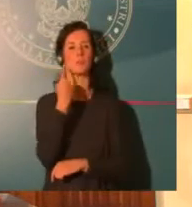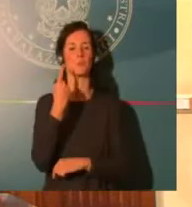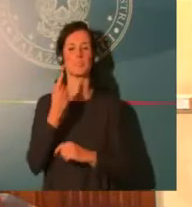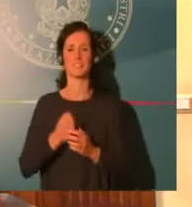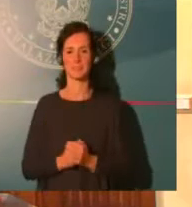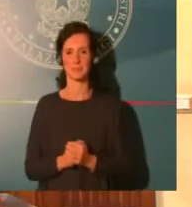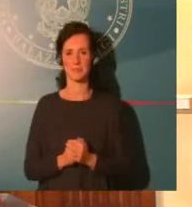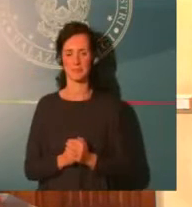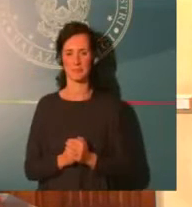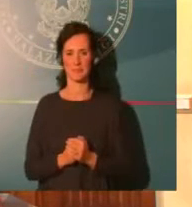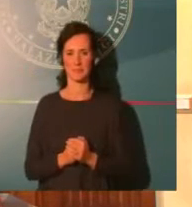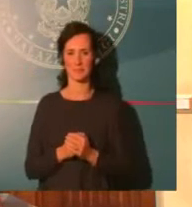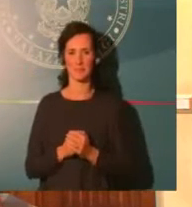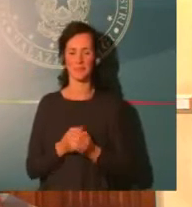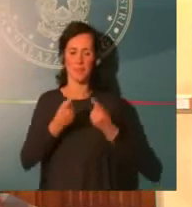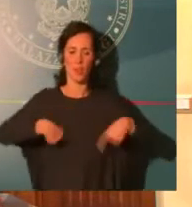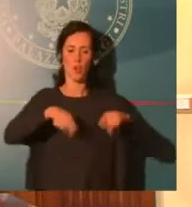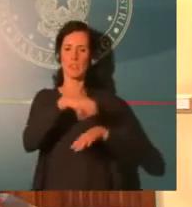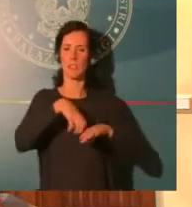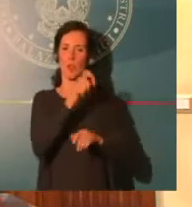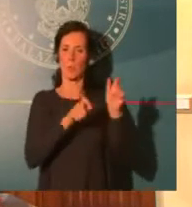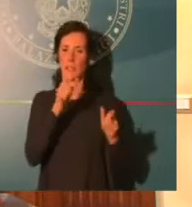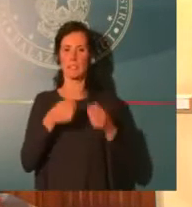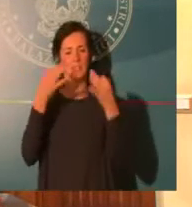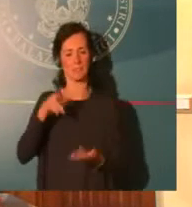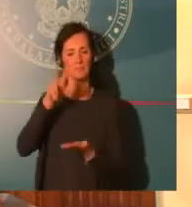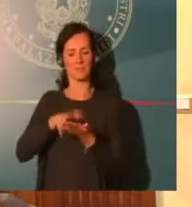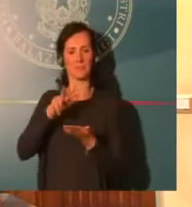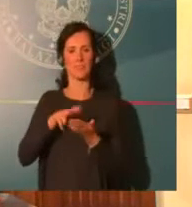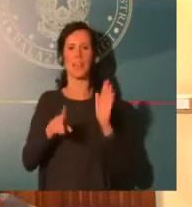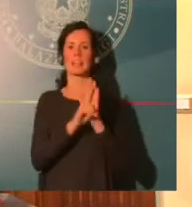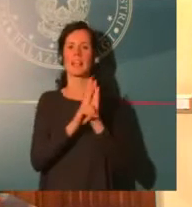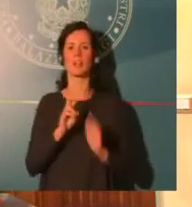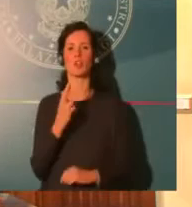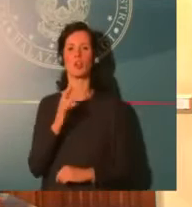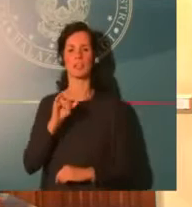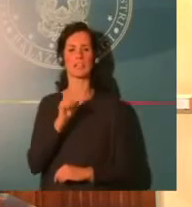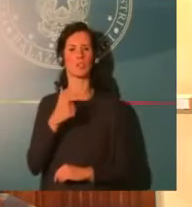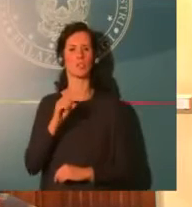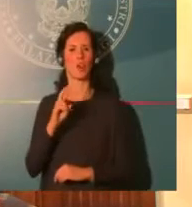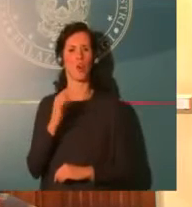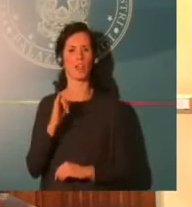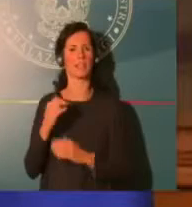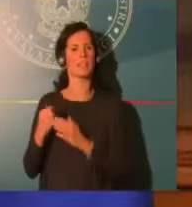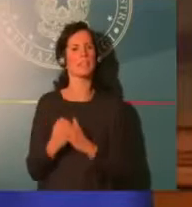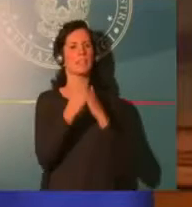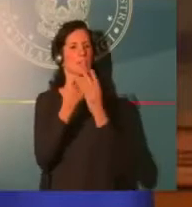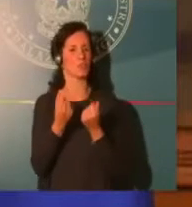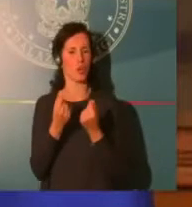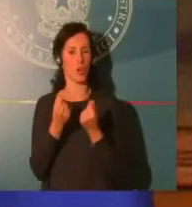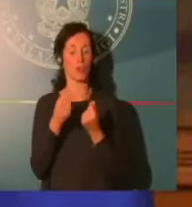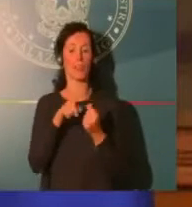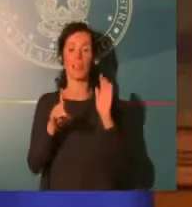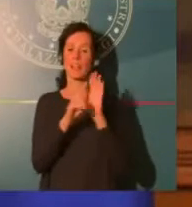vale complessivamente oltre 5 miliardi di euro, che saranno utilizzati per dare risorse